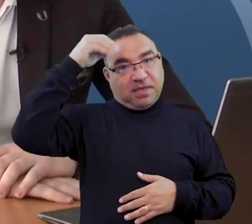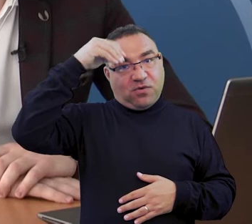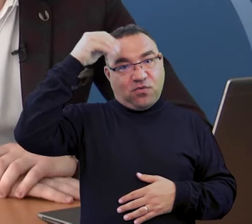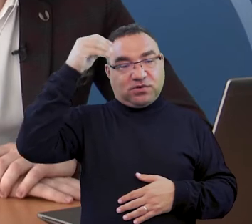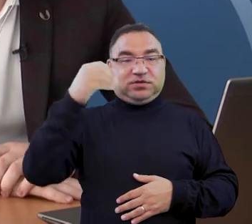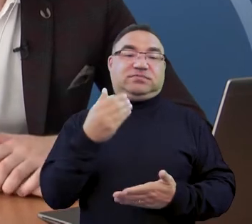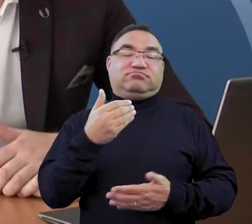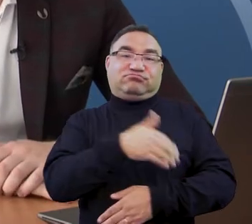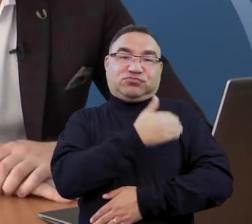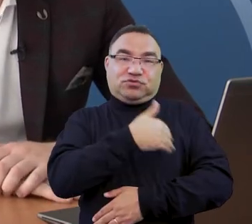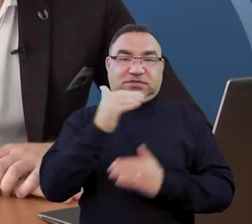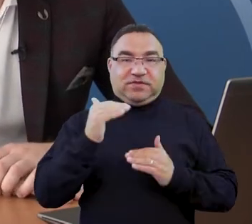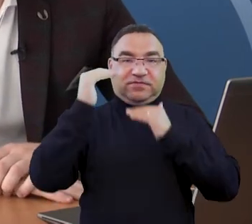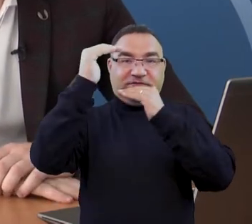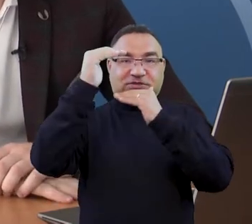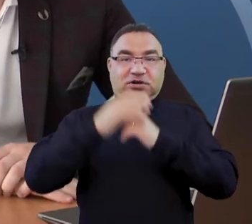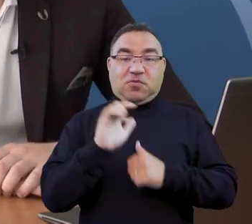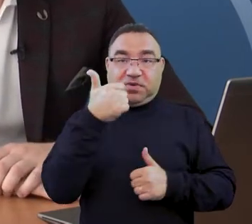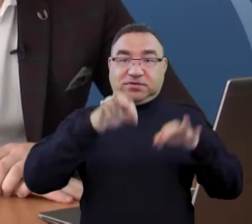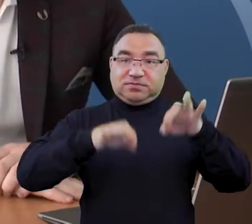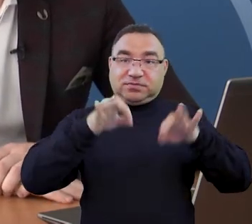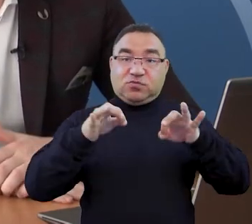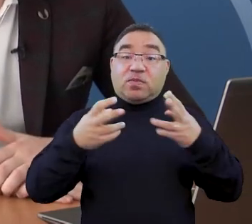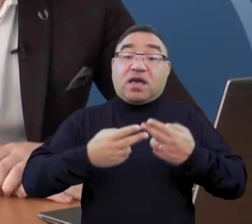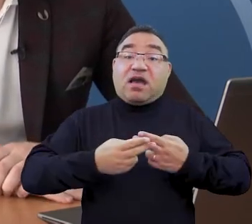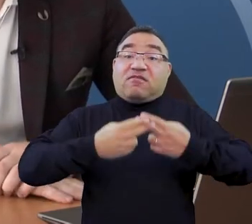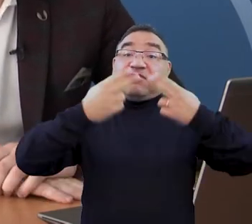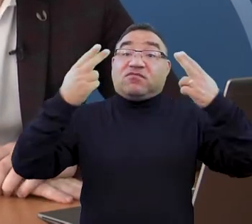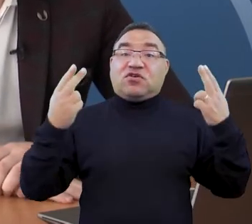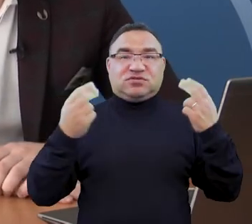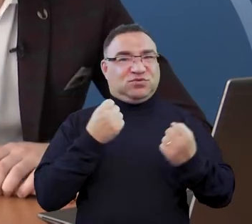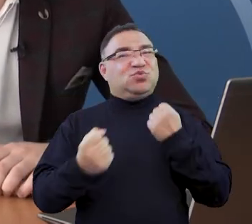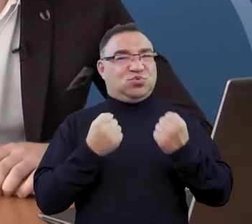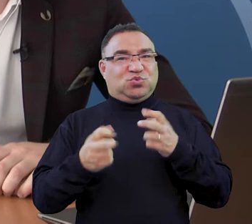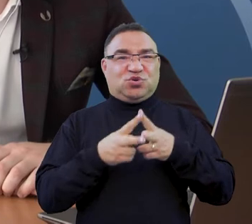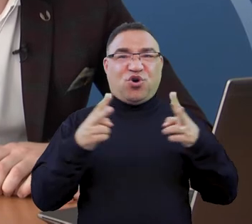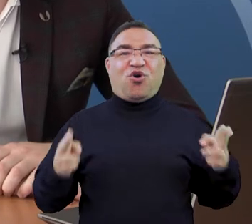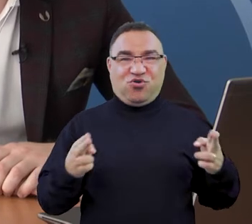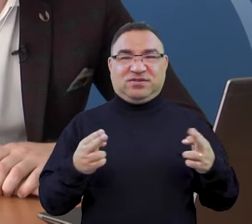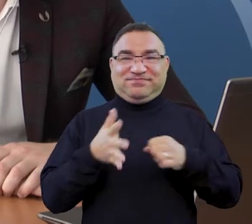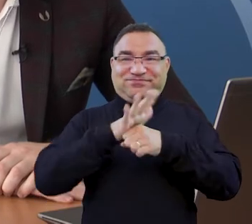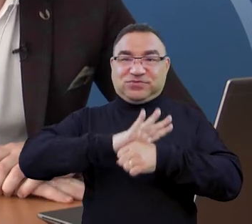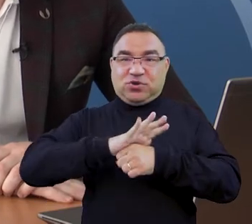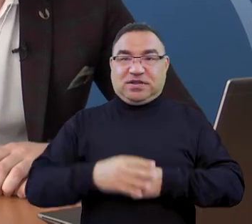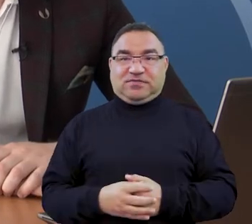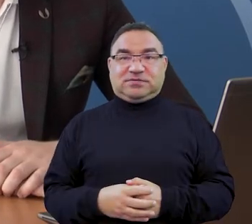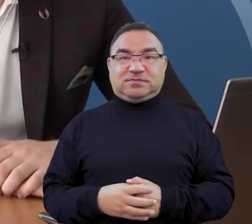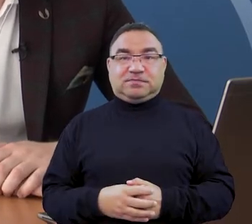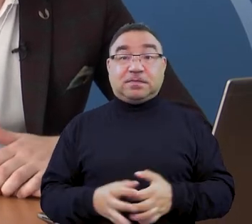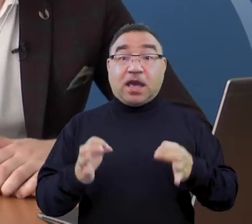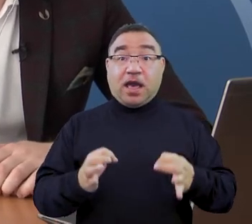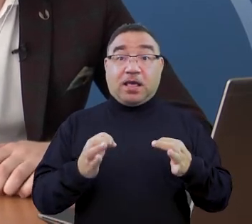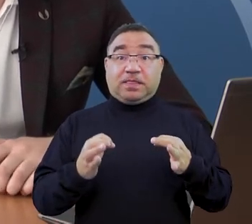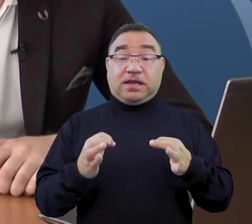Szkolnictwa Wyższego. Pierwsza taka sesja odbyła się jeszcze wiosną w takim bardzo trudnym okresie covidowym. Natomiast